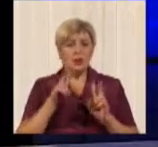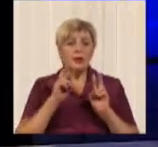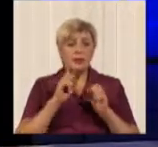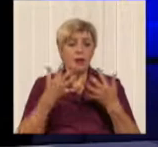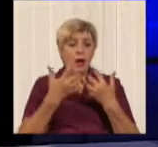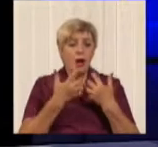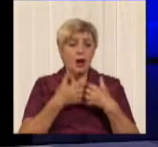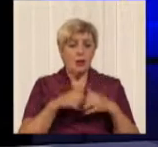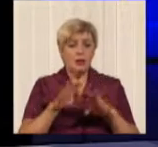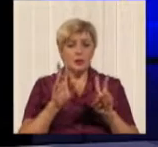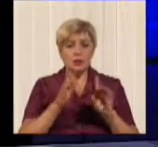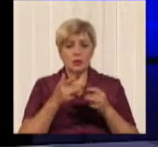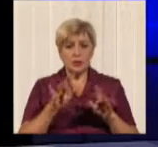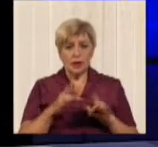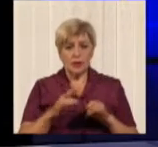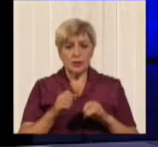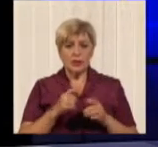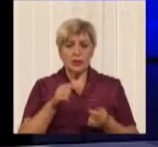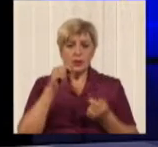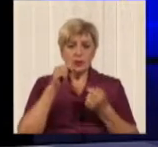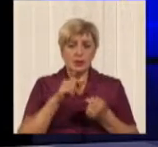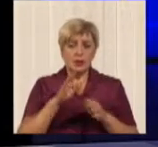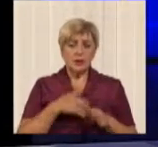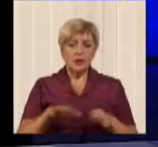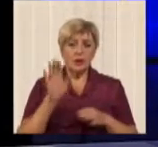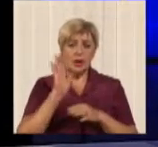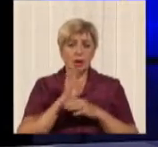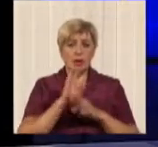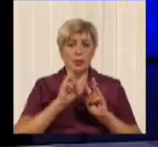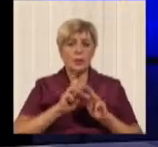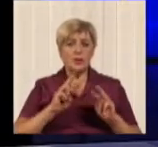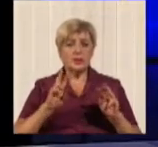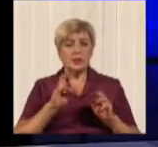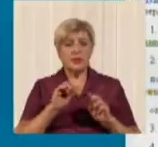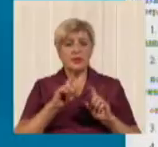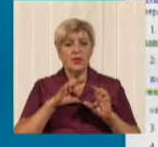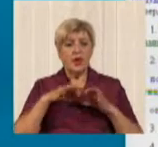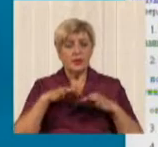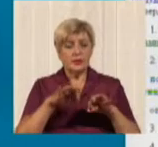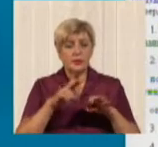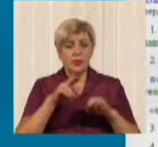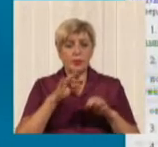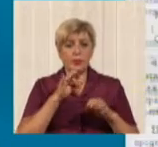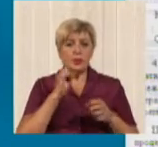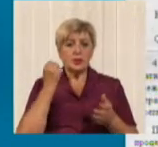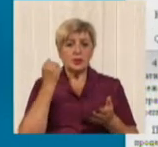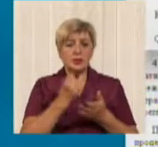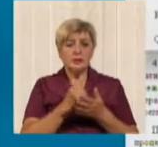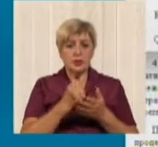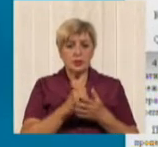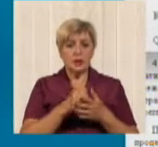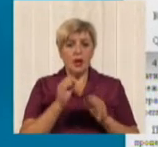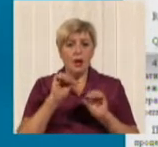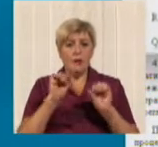на вартість проїзду, нараховується згідно наказу Міністерства інфраструктури України про затвердження порядку формування